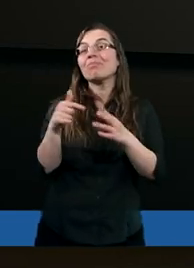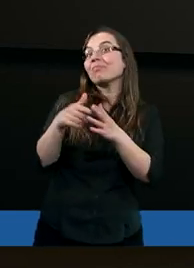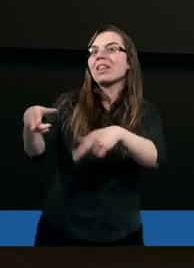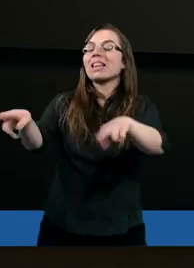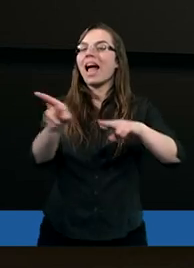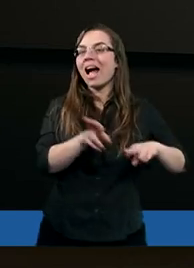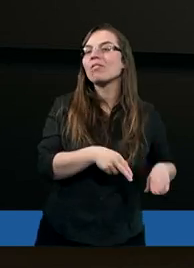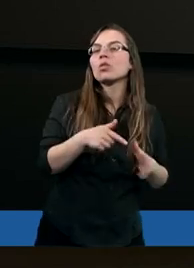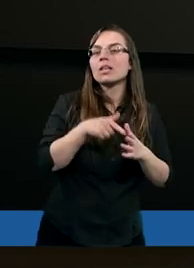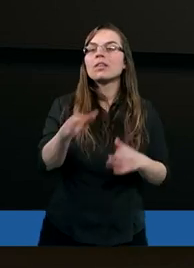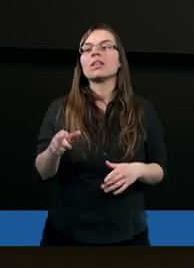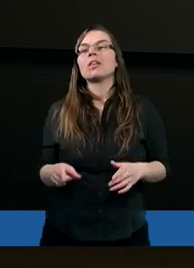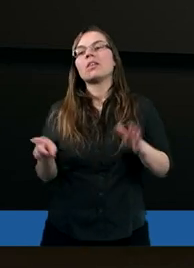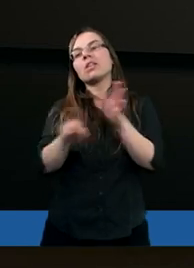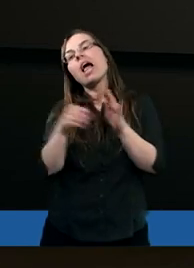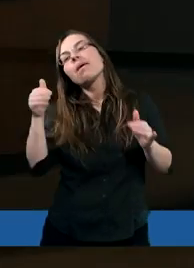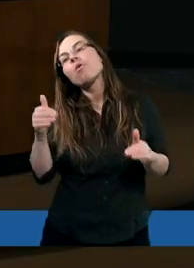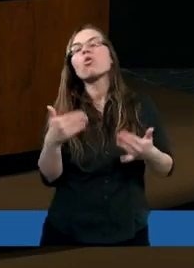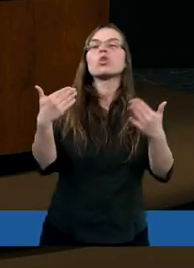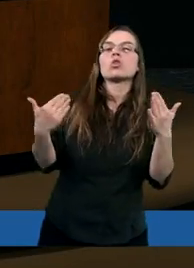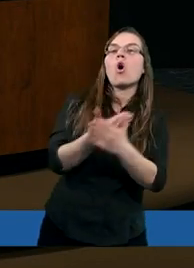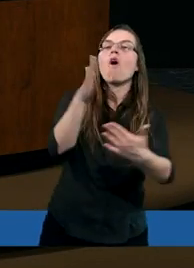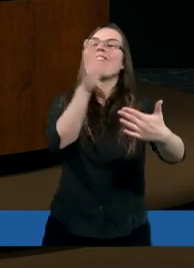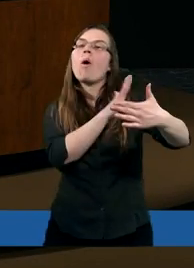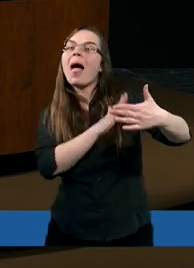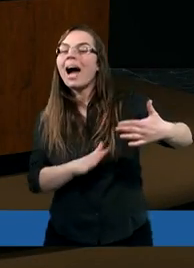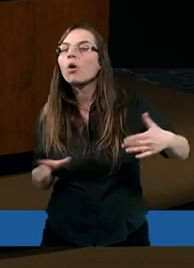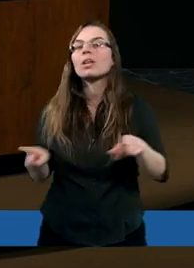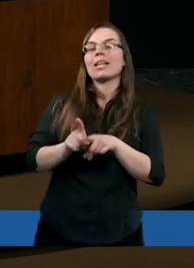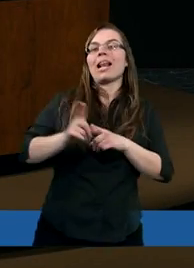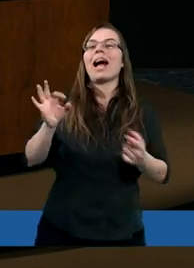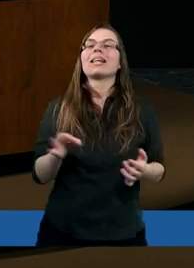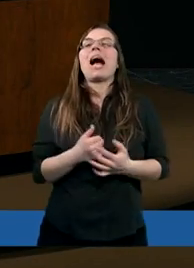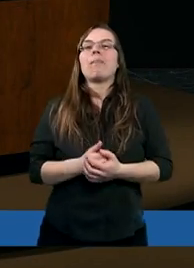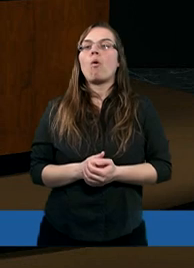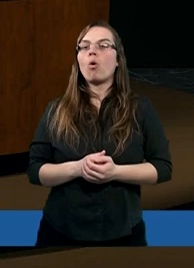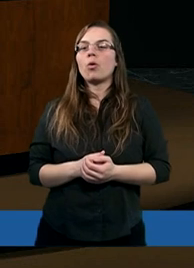Nawrócenie, to jest jeden. Albo proces nowonarodzenia. Nowonarodzenie.